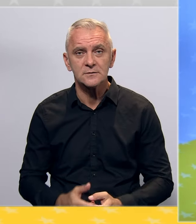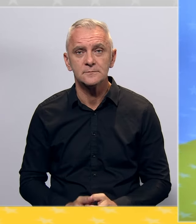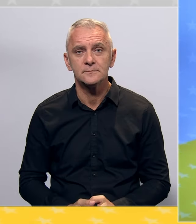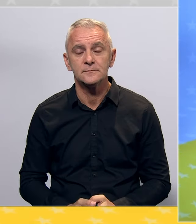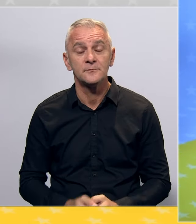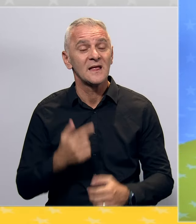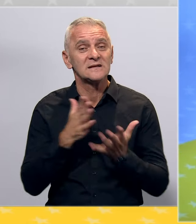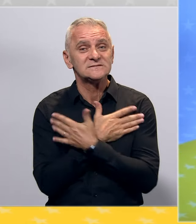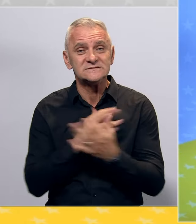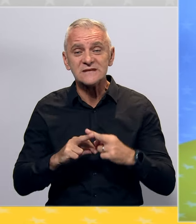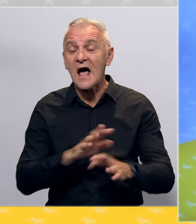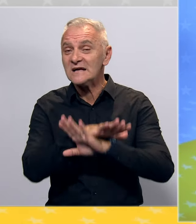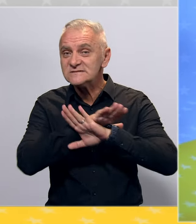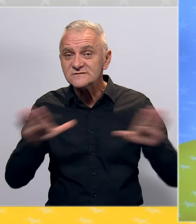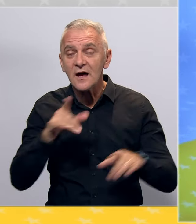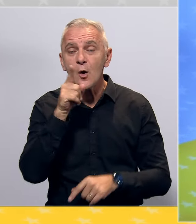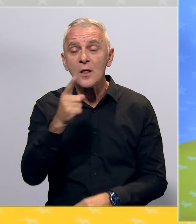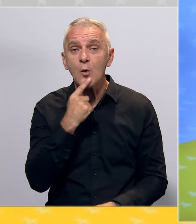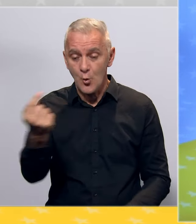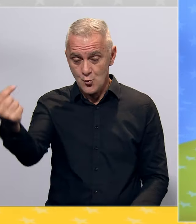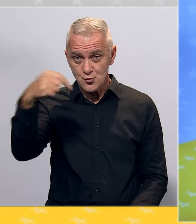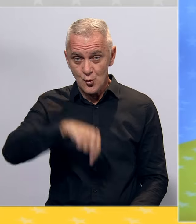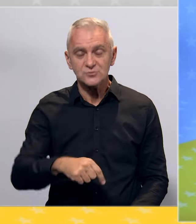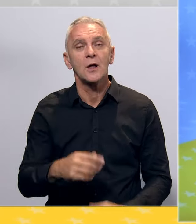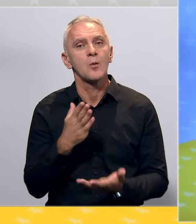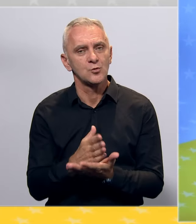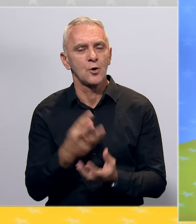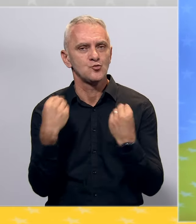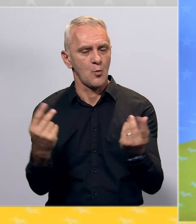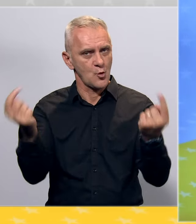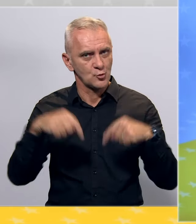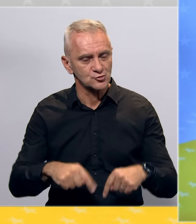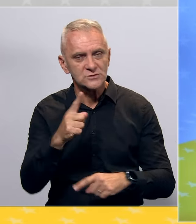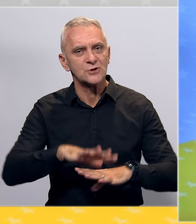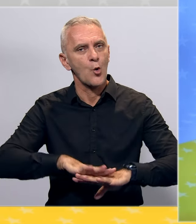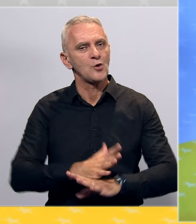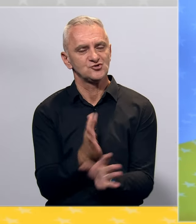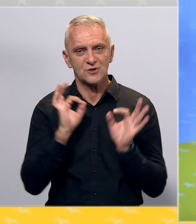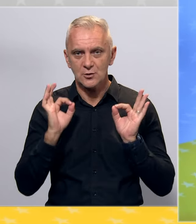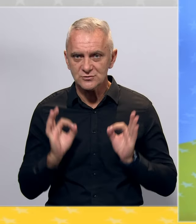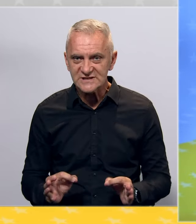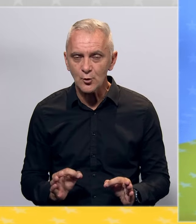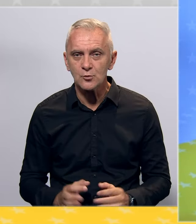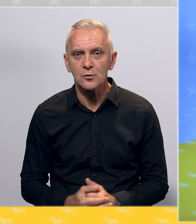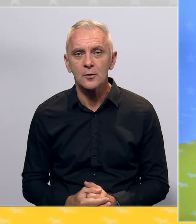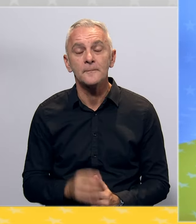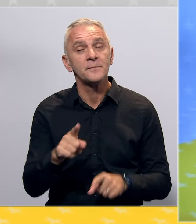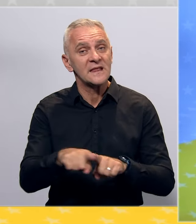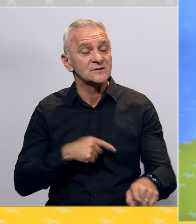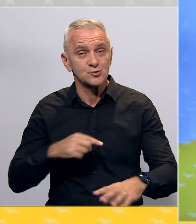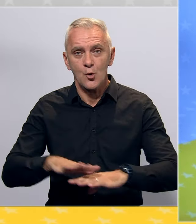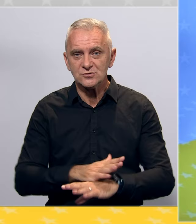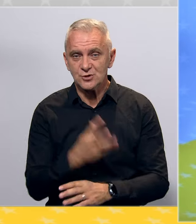za sve one koji dođu kod nas, dobrodošli, da se osjećaju sigurno, da se osjećaju, također,